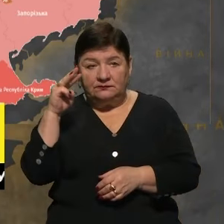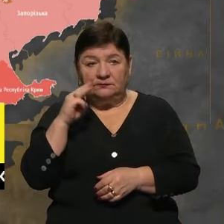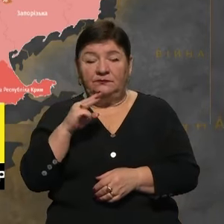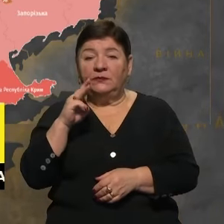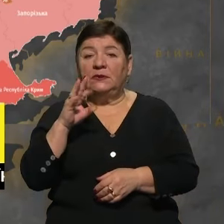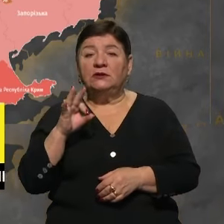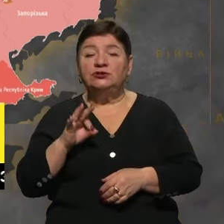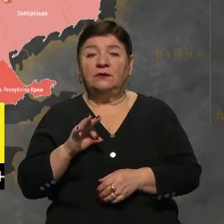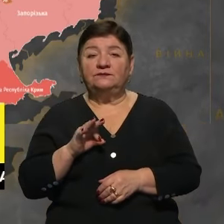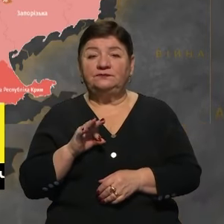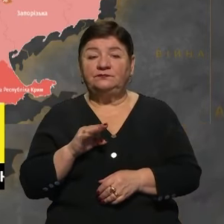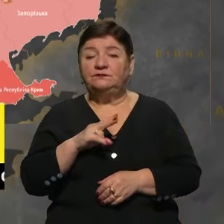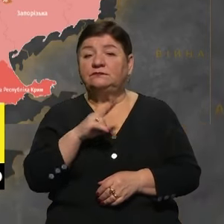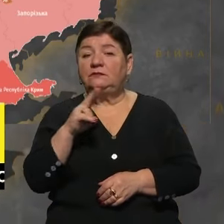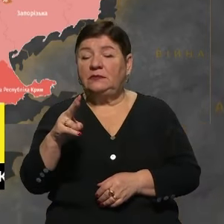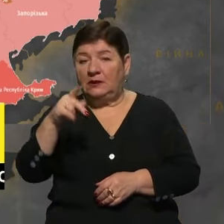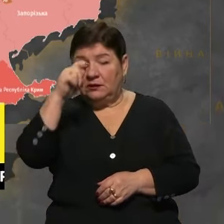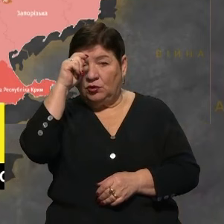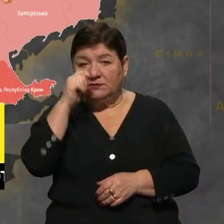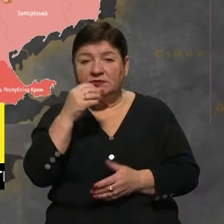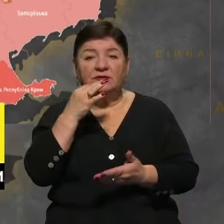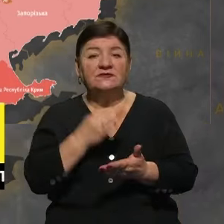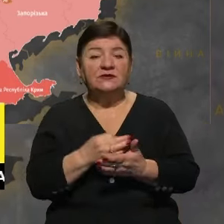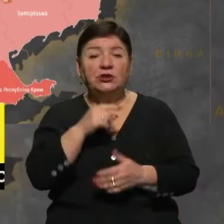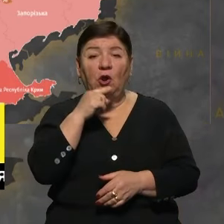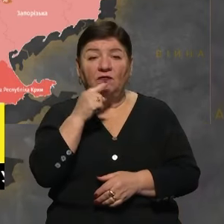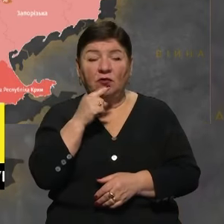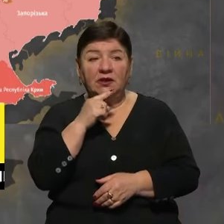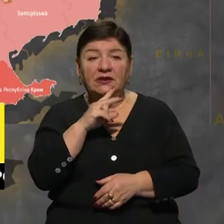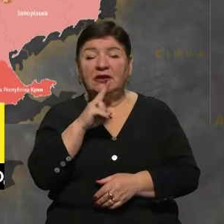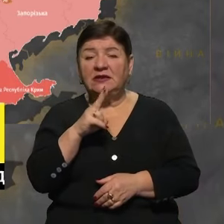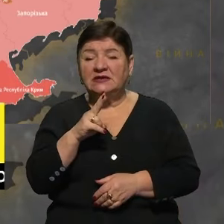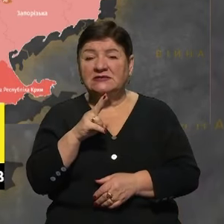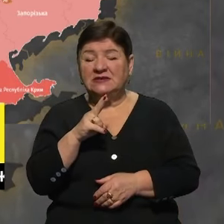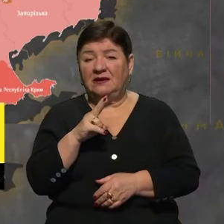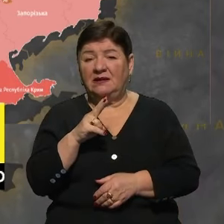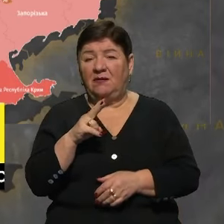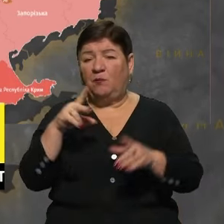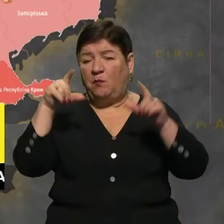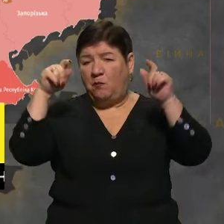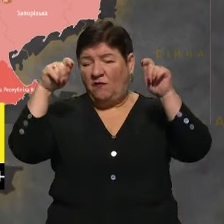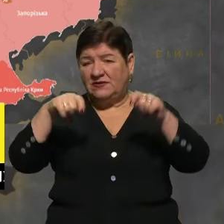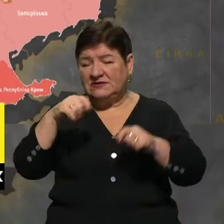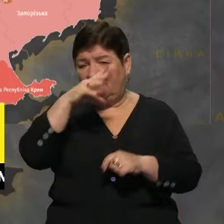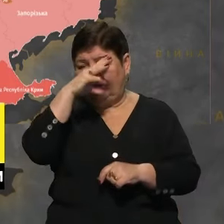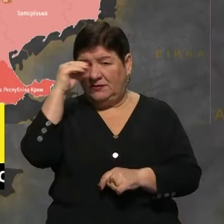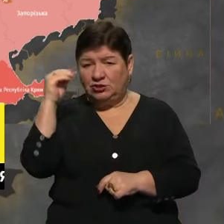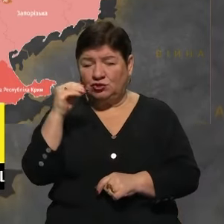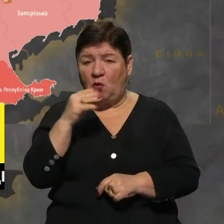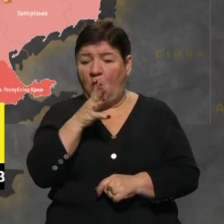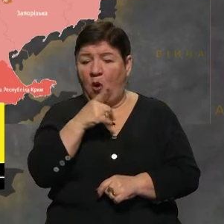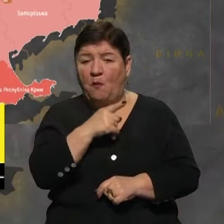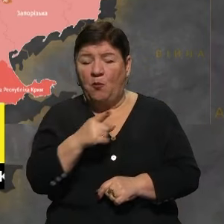що хлопці досвідчені, кажуть, якісь повісили прибамбаси для боїв в нічну пору, тому що вони